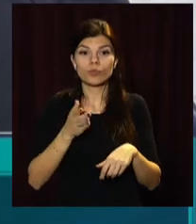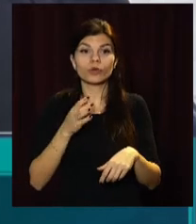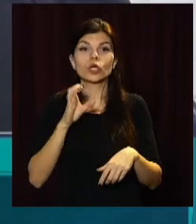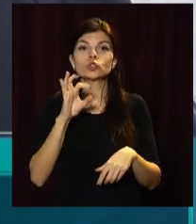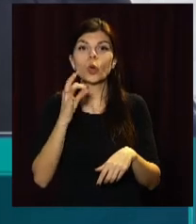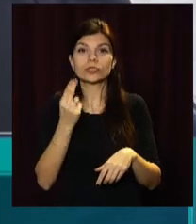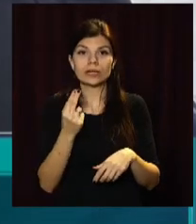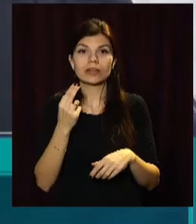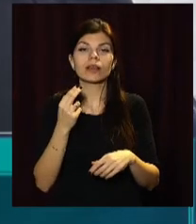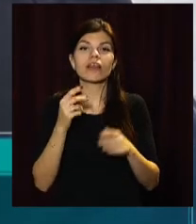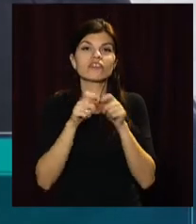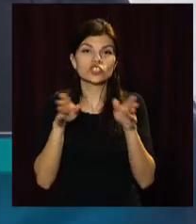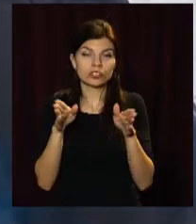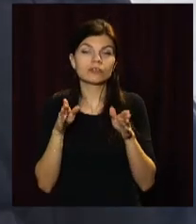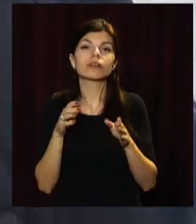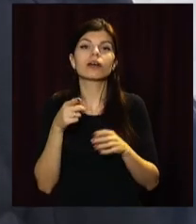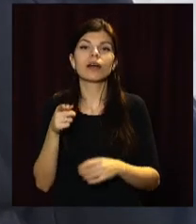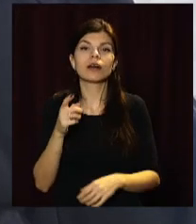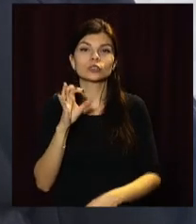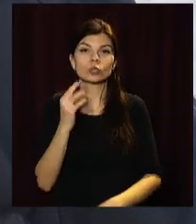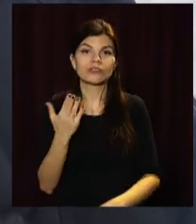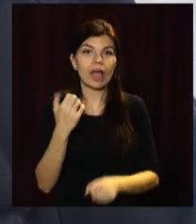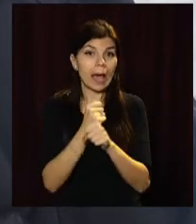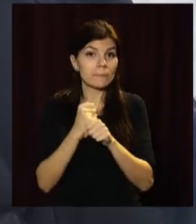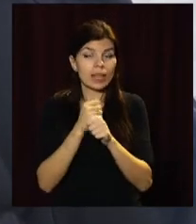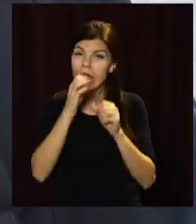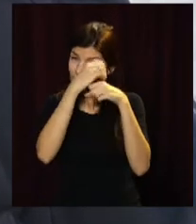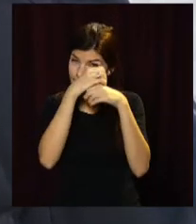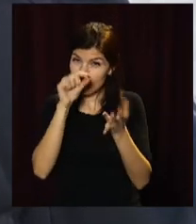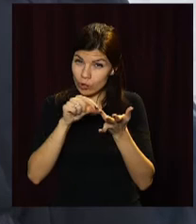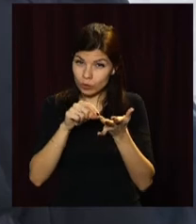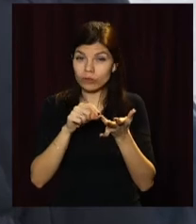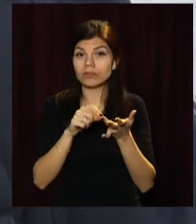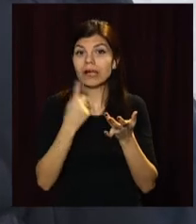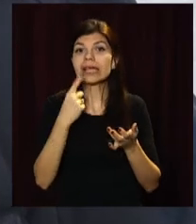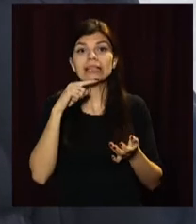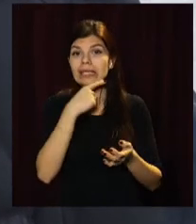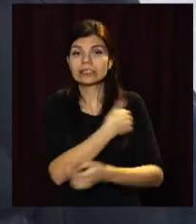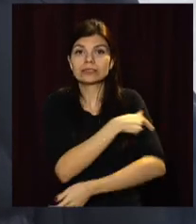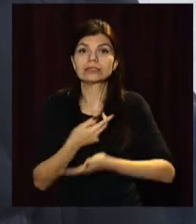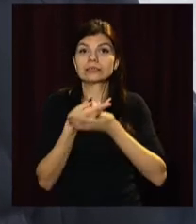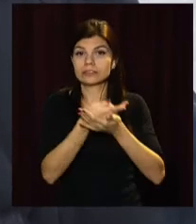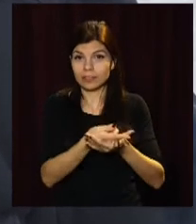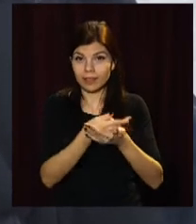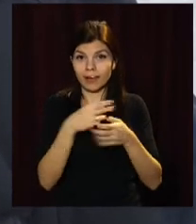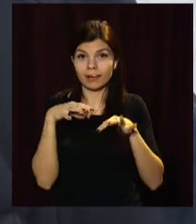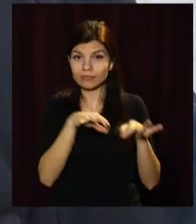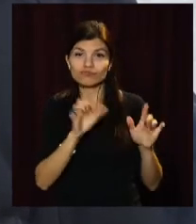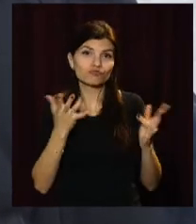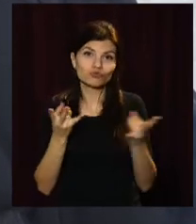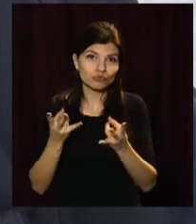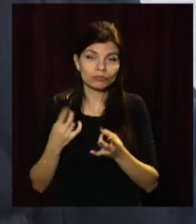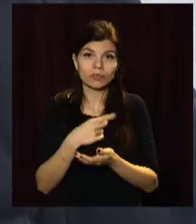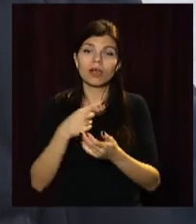соціальна аптека. Також тут буде працювати лабораторія і денний стаціонар. Якщо треба зробити